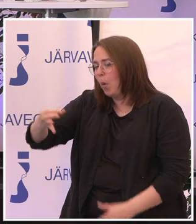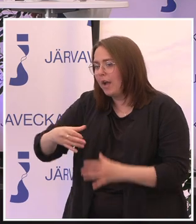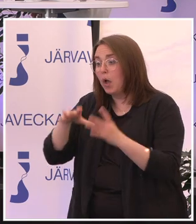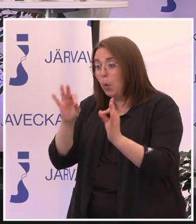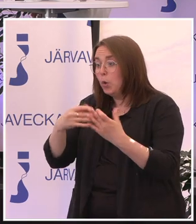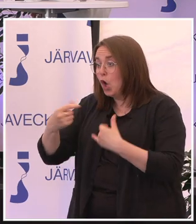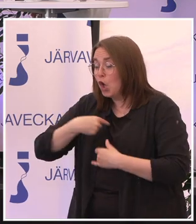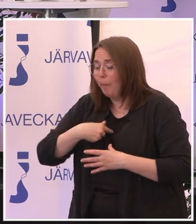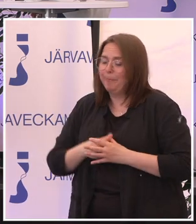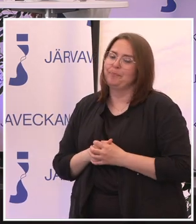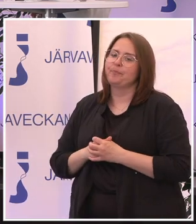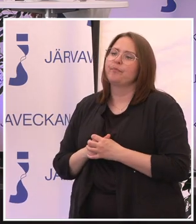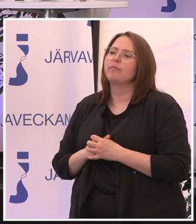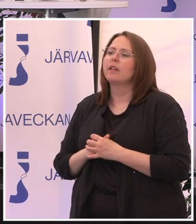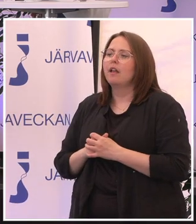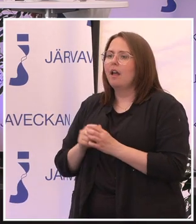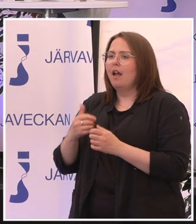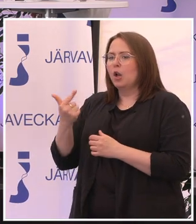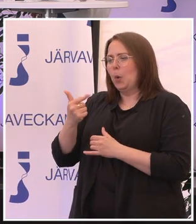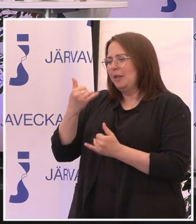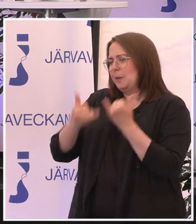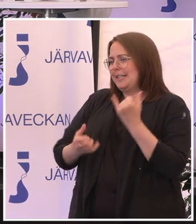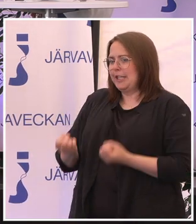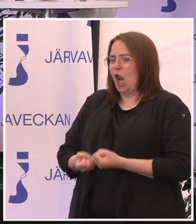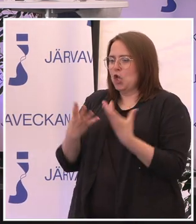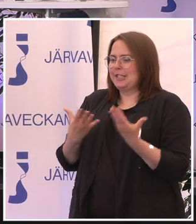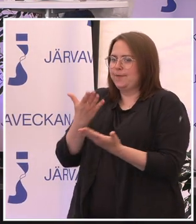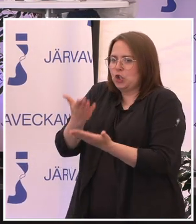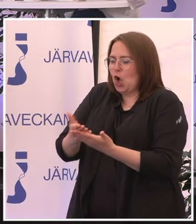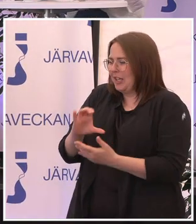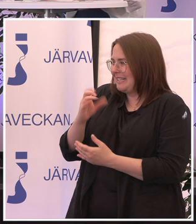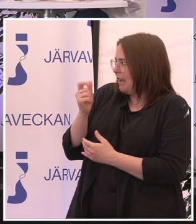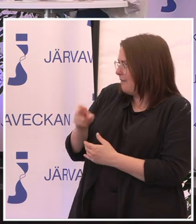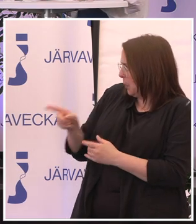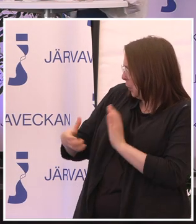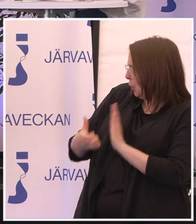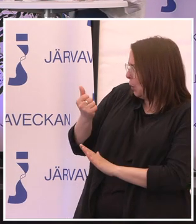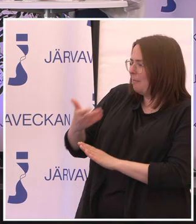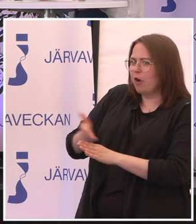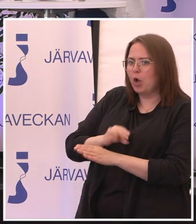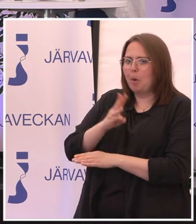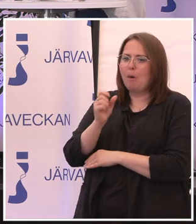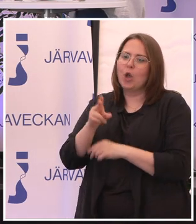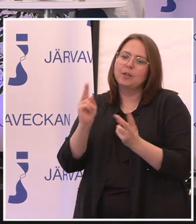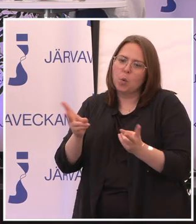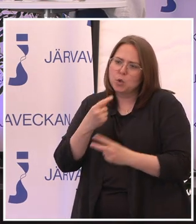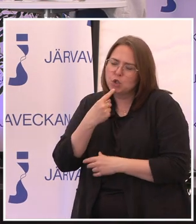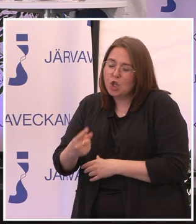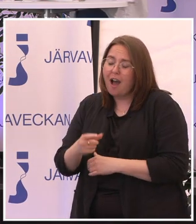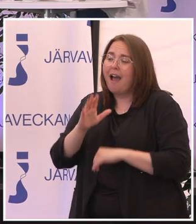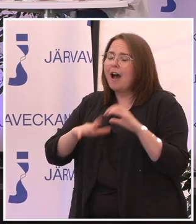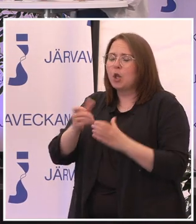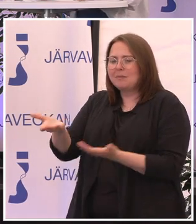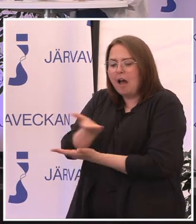hur gör jag? Den sjunde och sista lösningen, den var Stefan lite inne på och även Malin tidigare. Just det här med